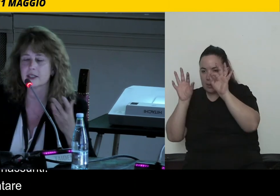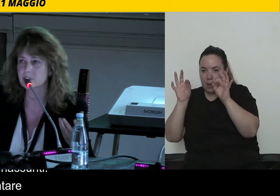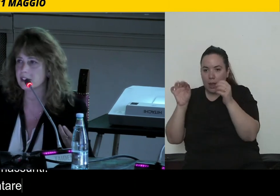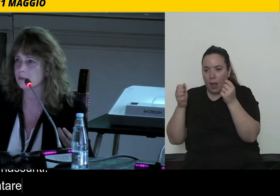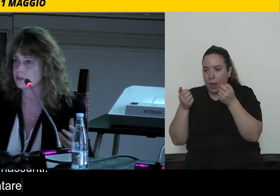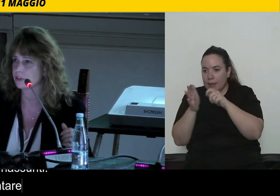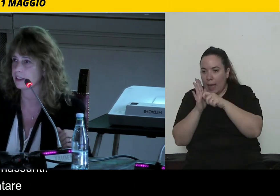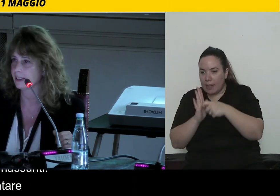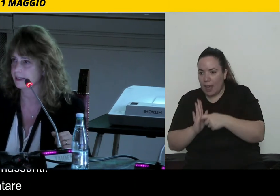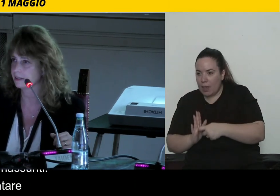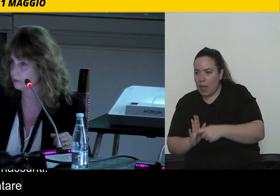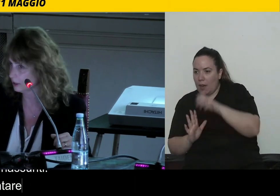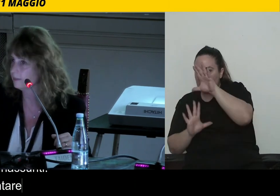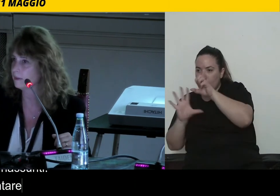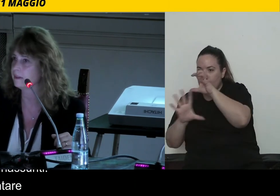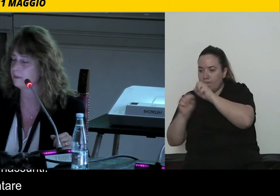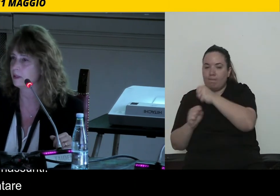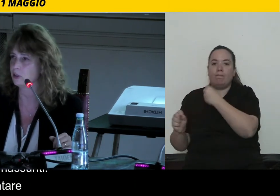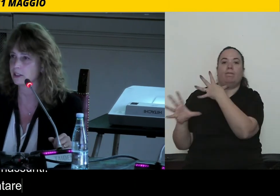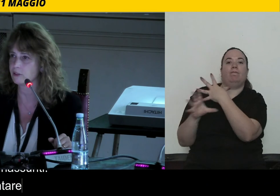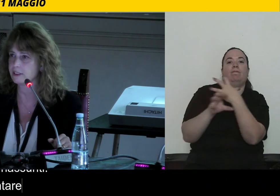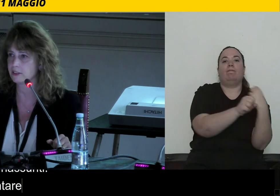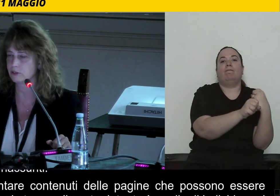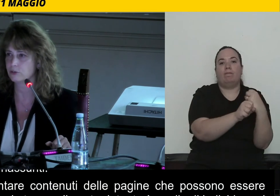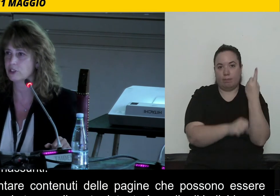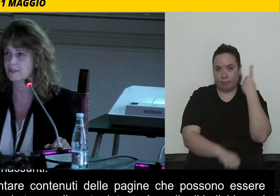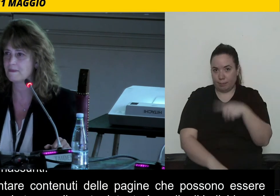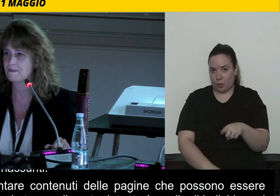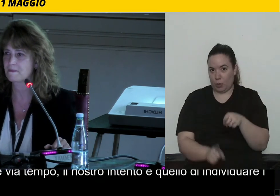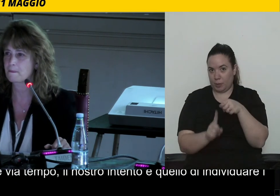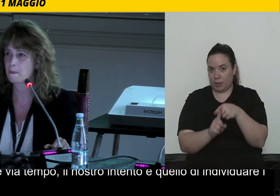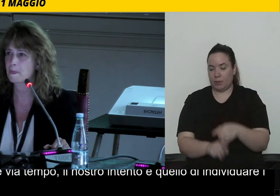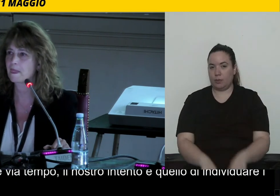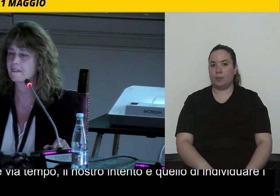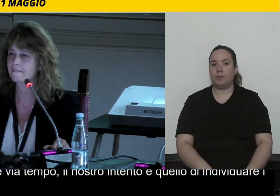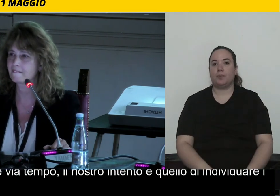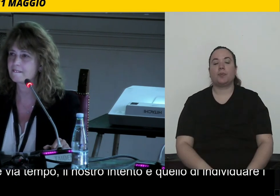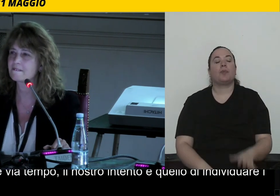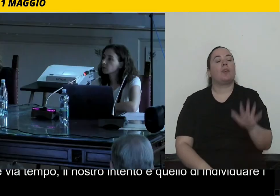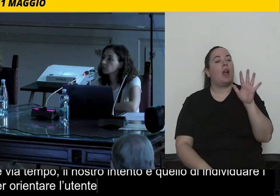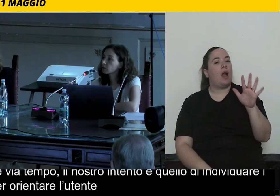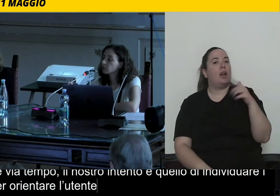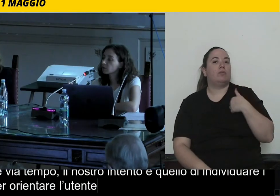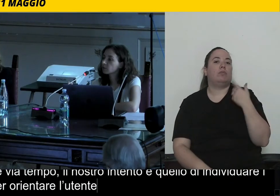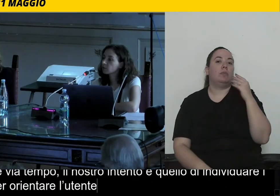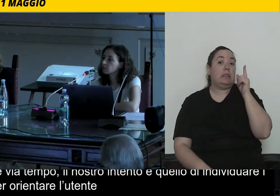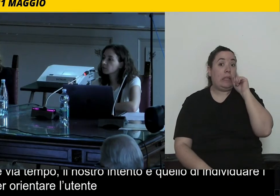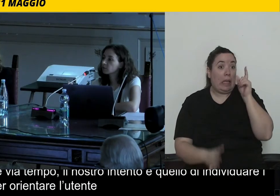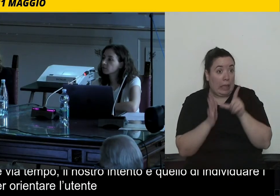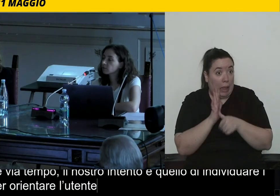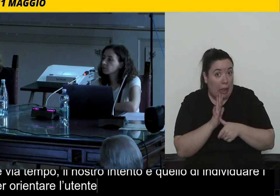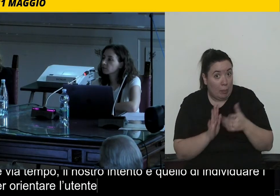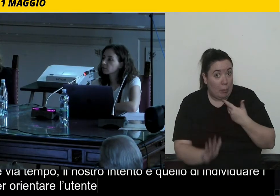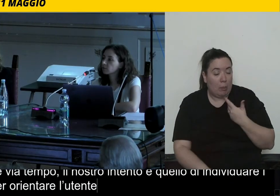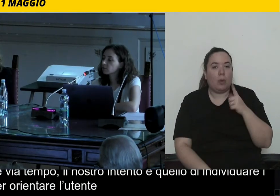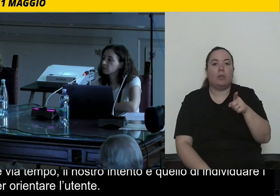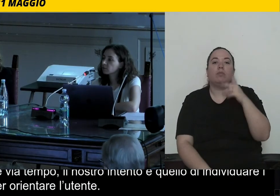in modo tale che l'utente possa orientarsi. Quindi abbiamo anche queste tecnologie. Poi, se ho tempo, una curiosità, nel senso,